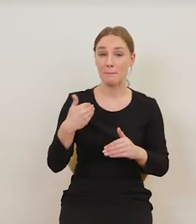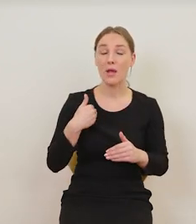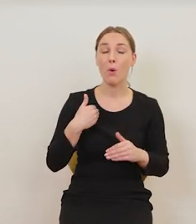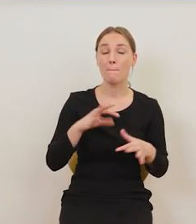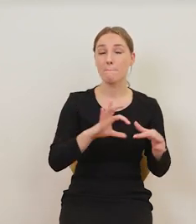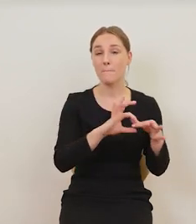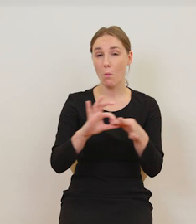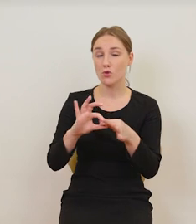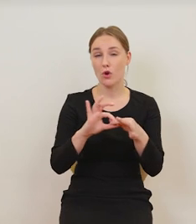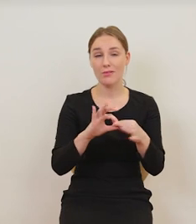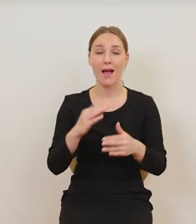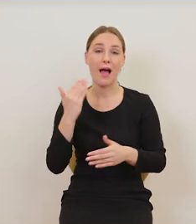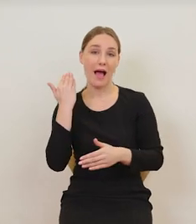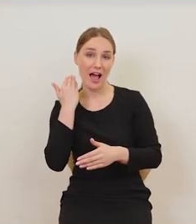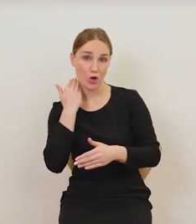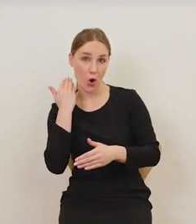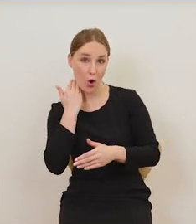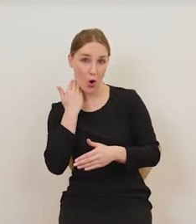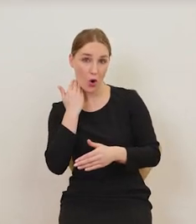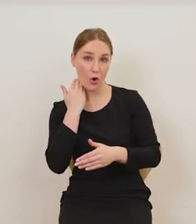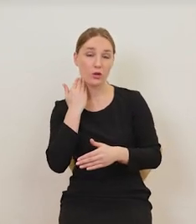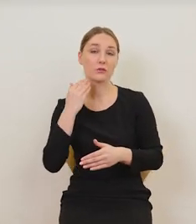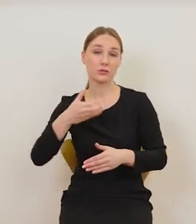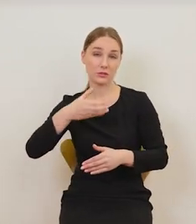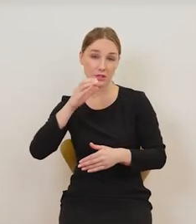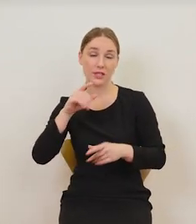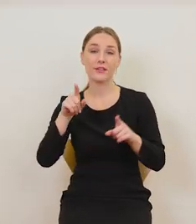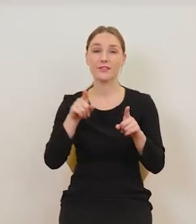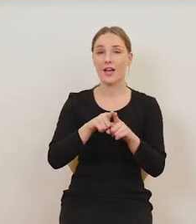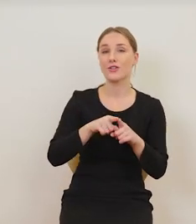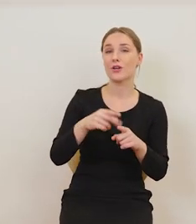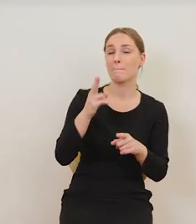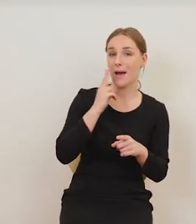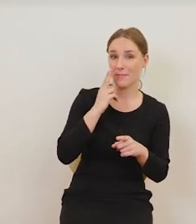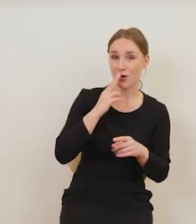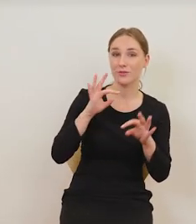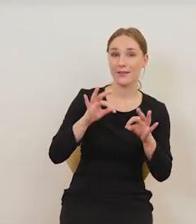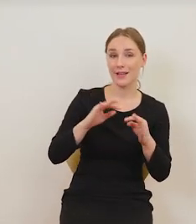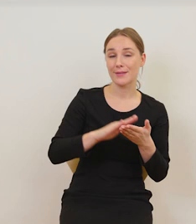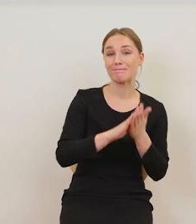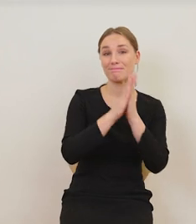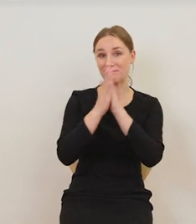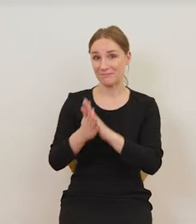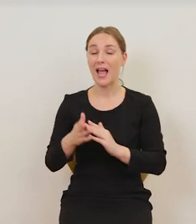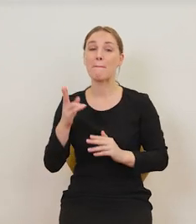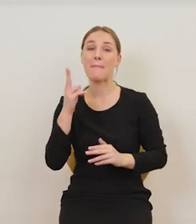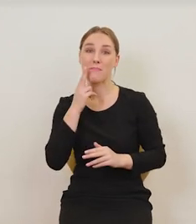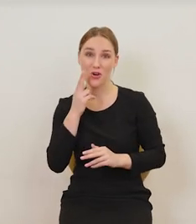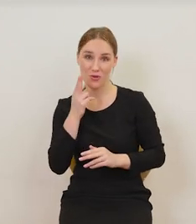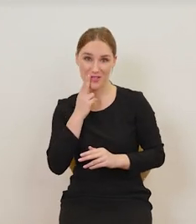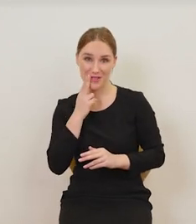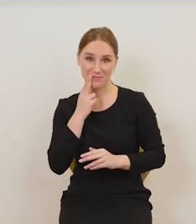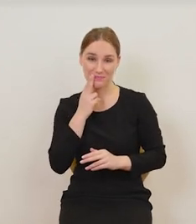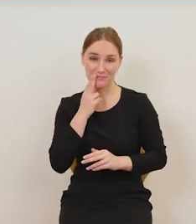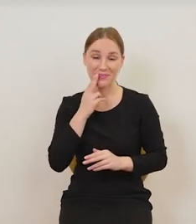powiązanie. Dix powiązał, tam był kieliszek z drinkiem, był papieros, więc przechodzimy do papierosów i znowu spotykamy się z